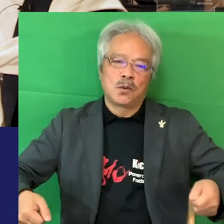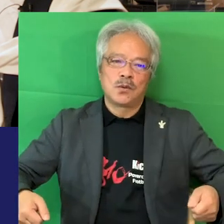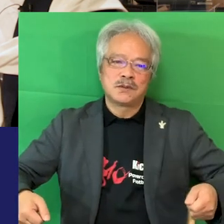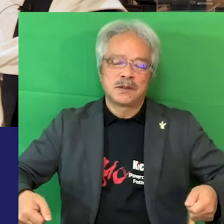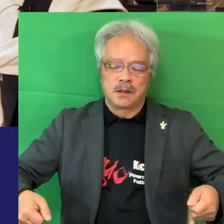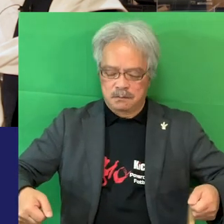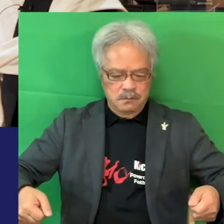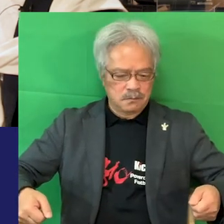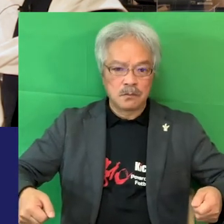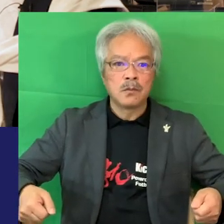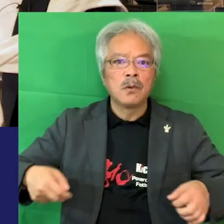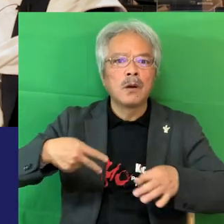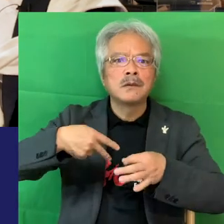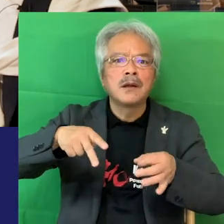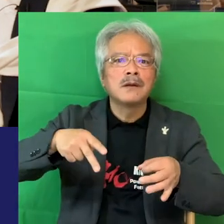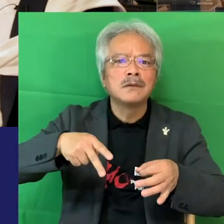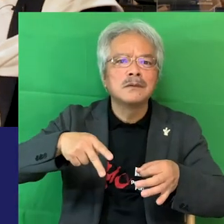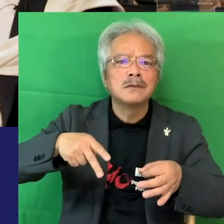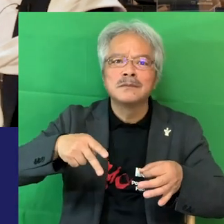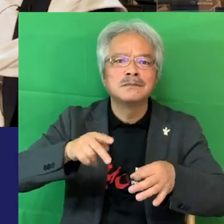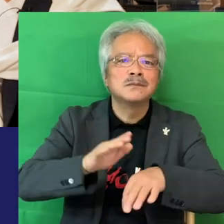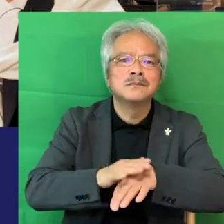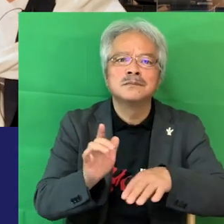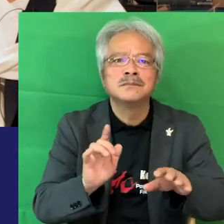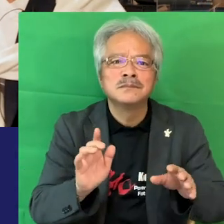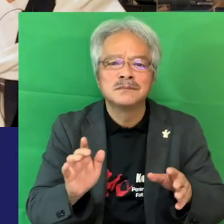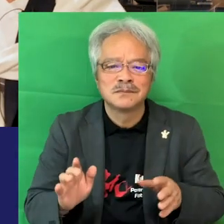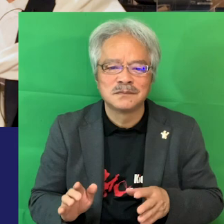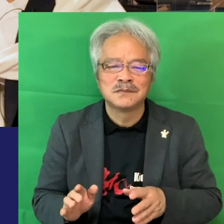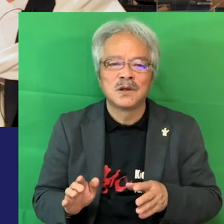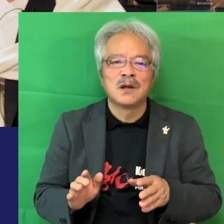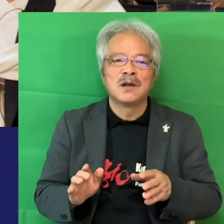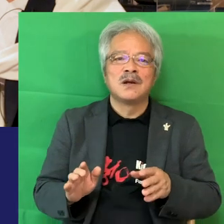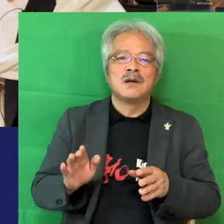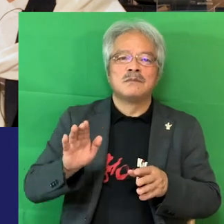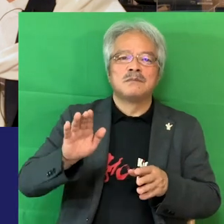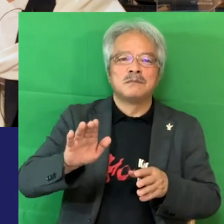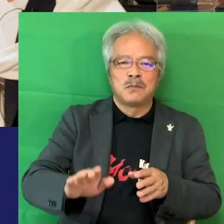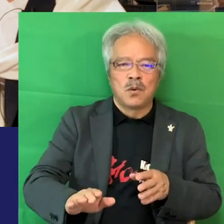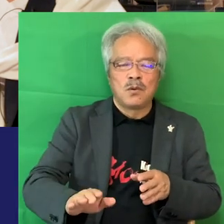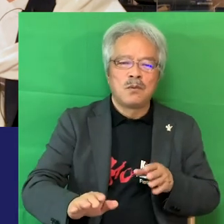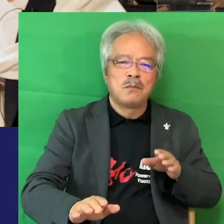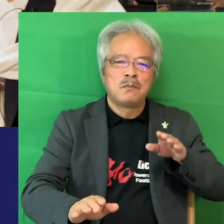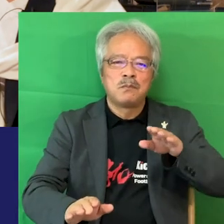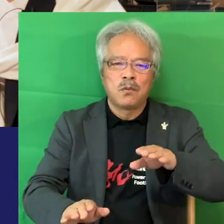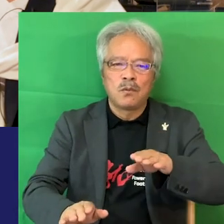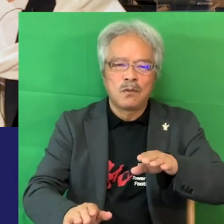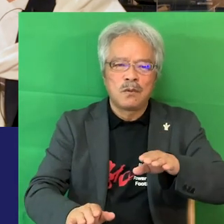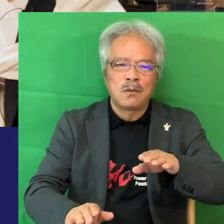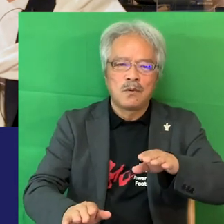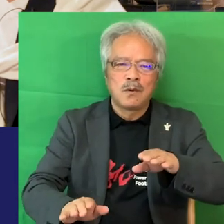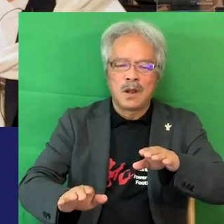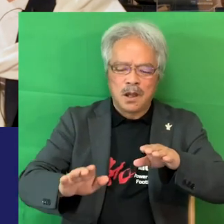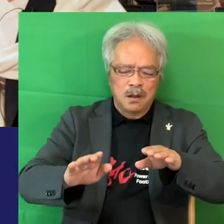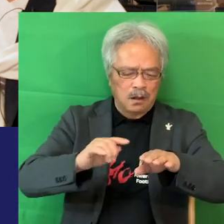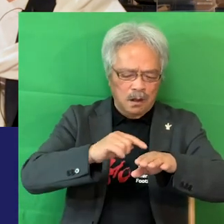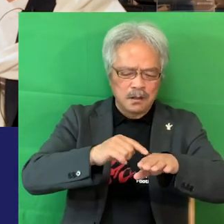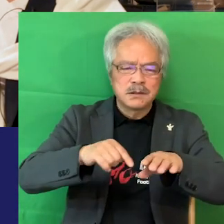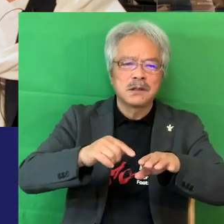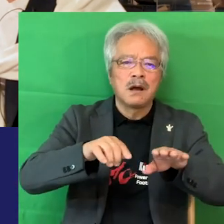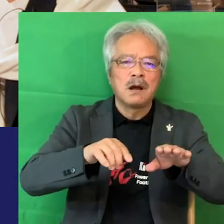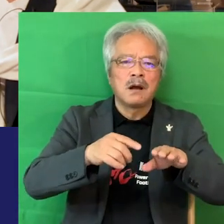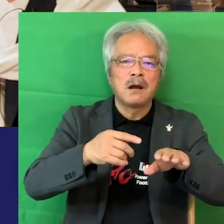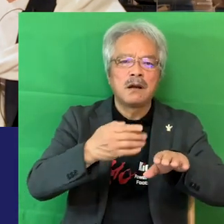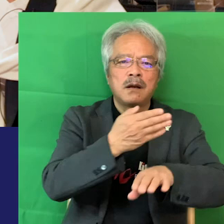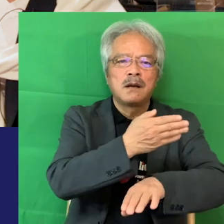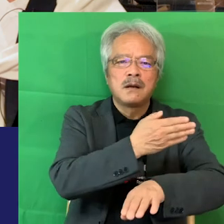どうやって蹴るのそうそう踏み込みがないからね踏み込み足がなくて左で踏み込んで右足結